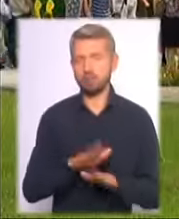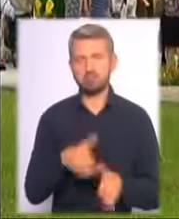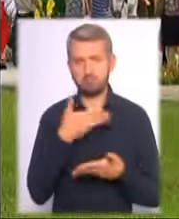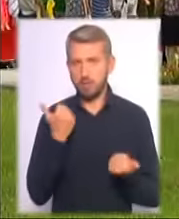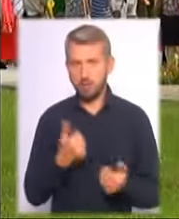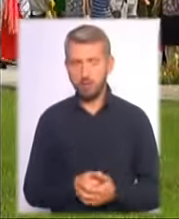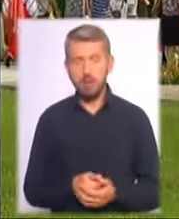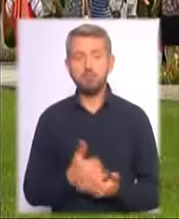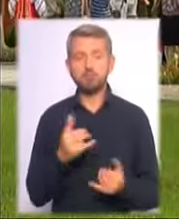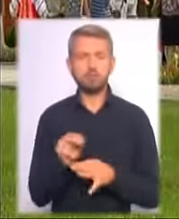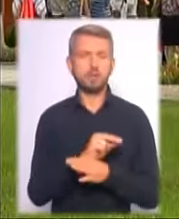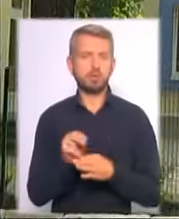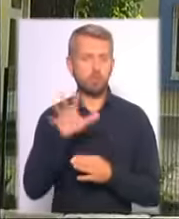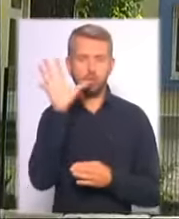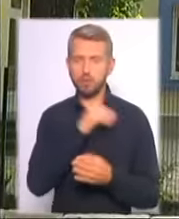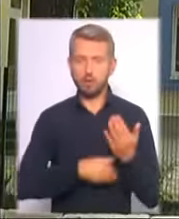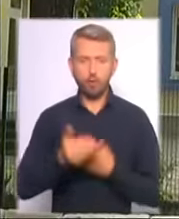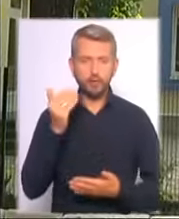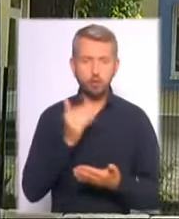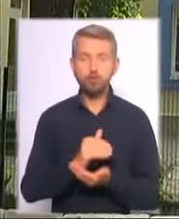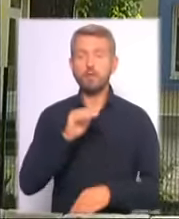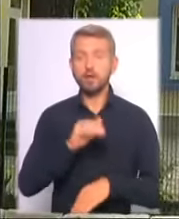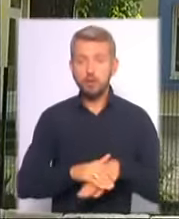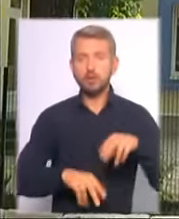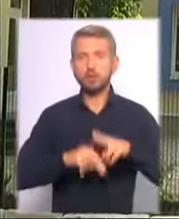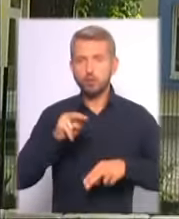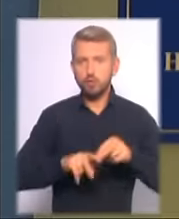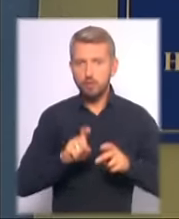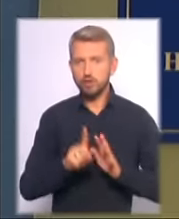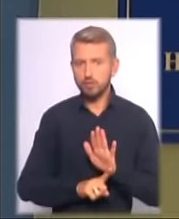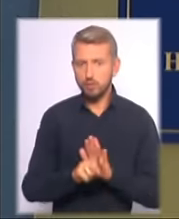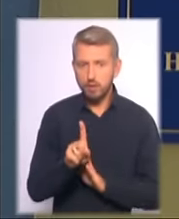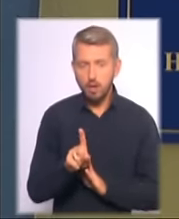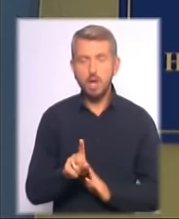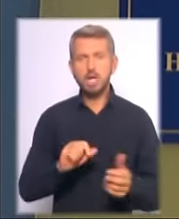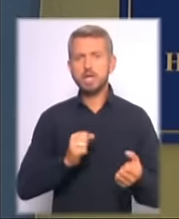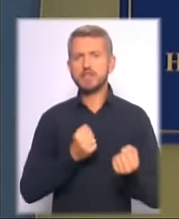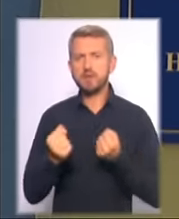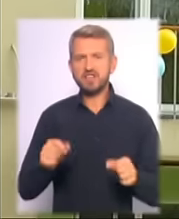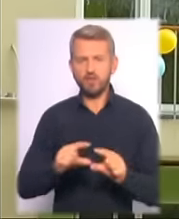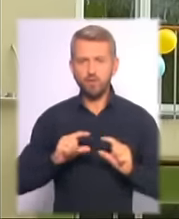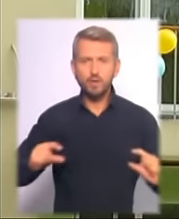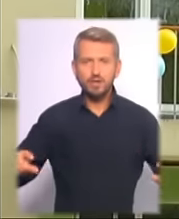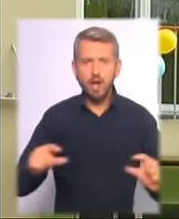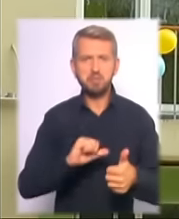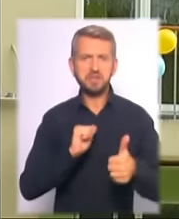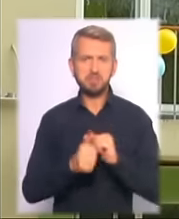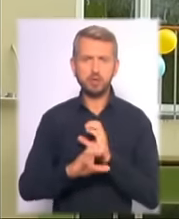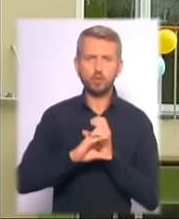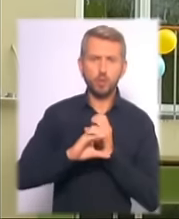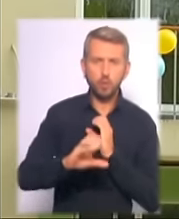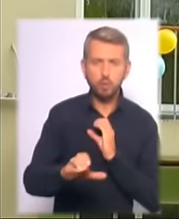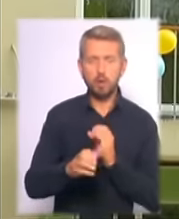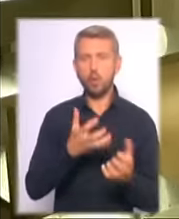Нині ж з ремонтами тут упорилися остаточно, а фактично збудувавши з нуля. Зміцнили фундамент, замінили зовнішні і внутрішні мережі, утеплили